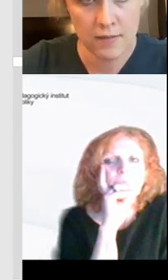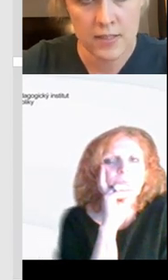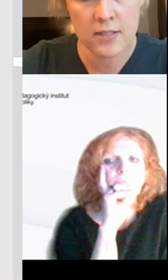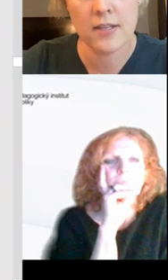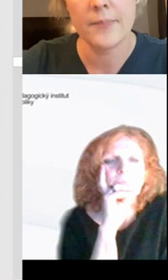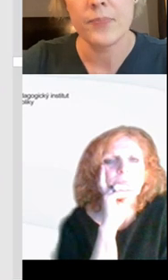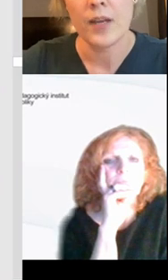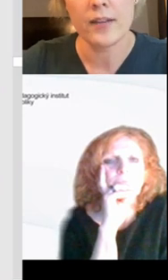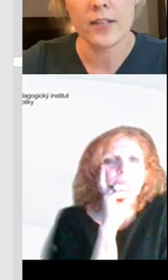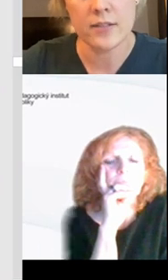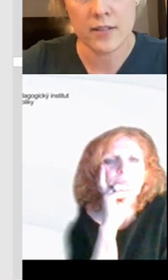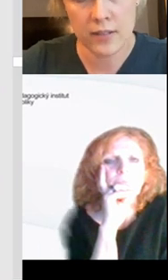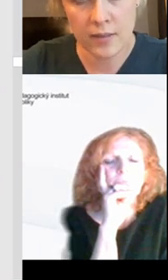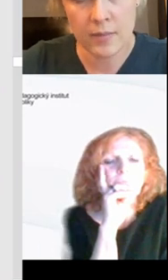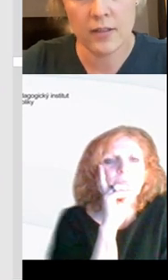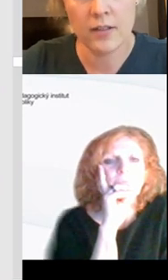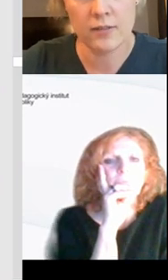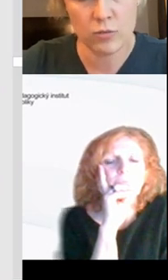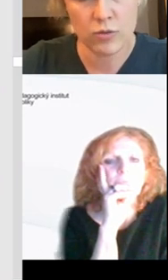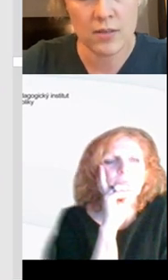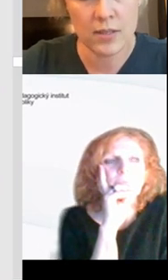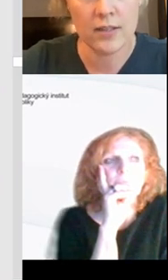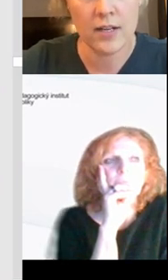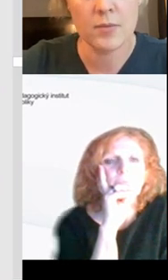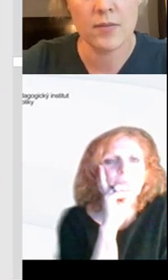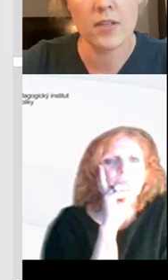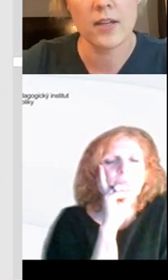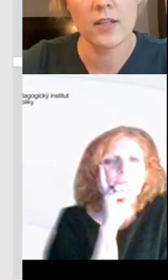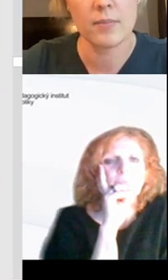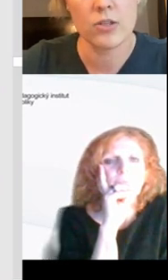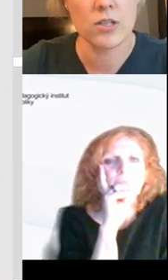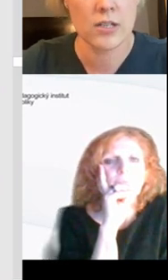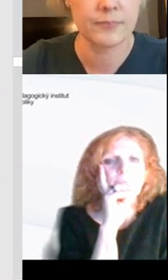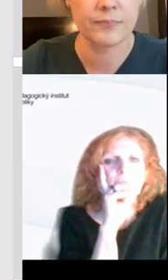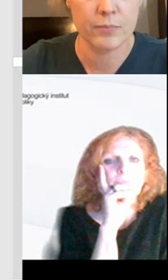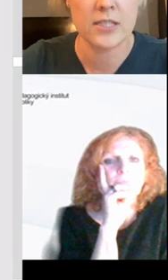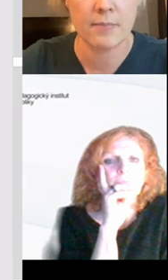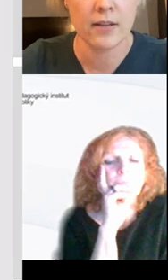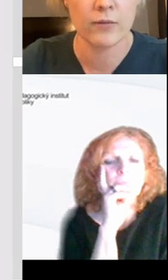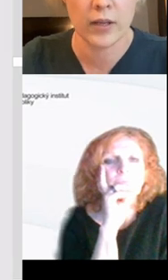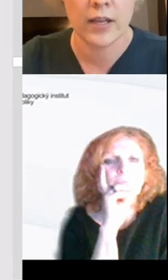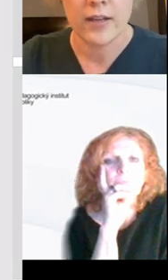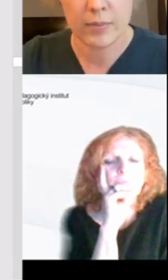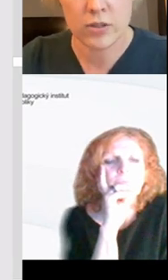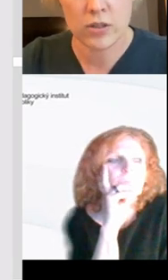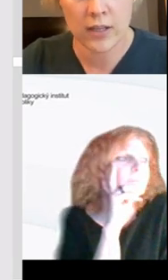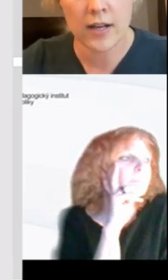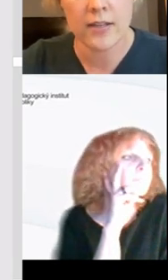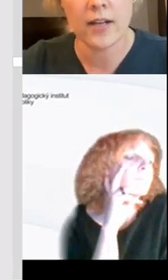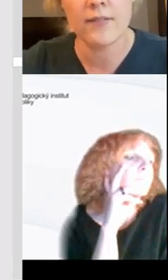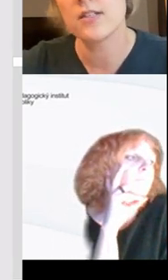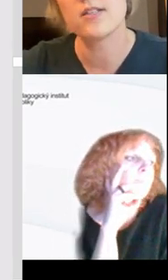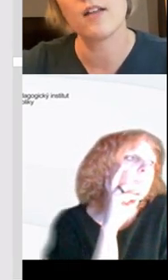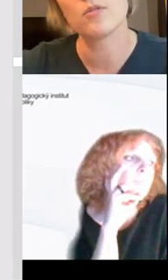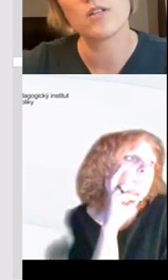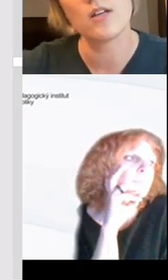práce s klavesnicí. A teď zase dětem v současném digitálním světě je blížší přes smartphony, je blížší